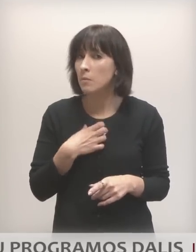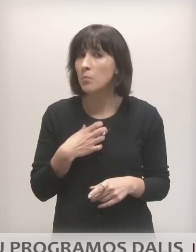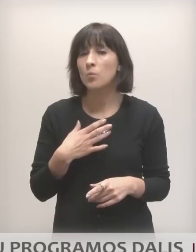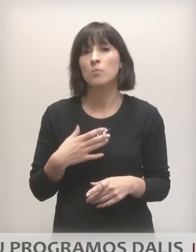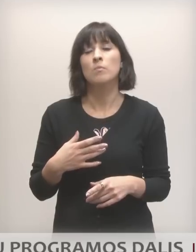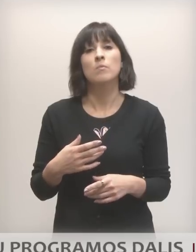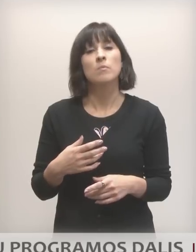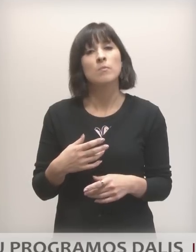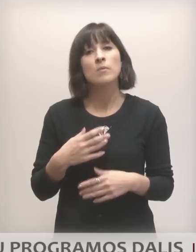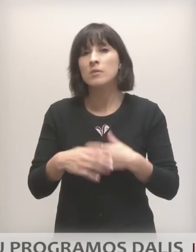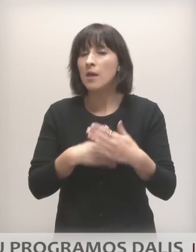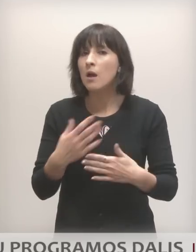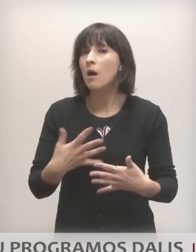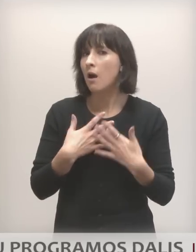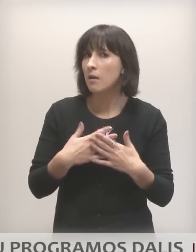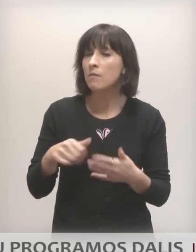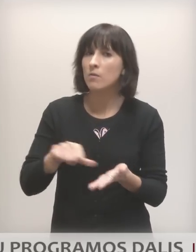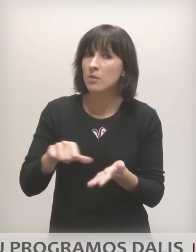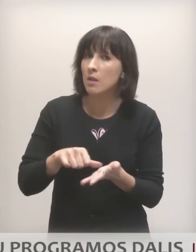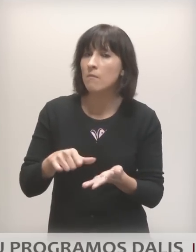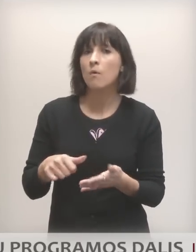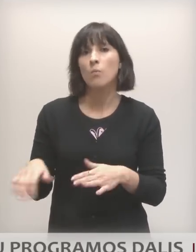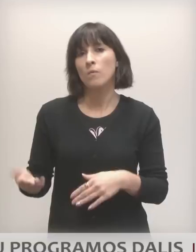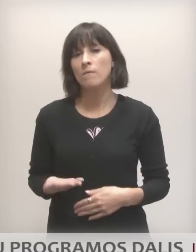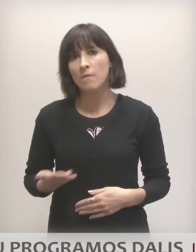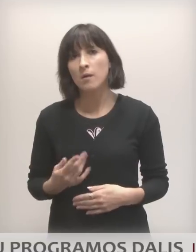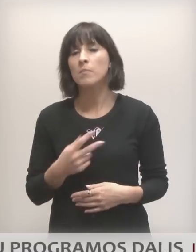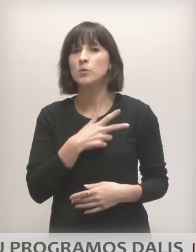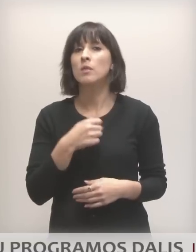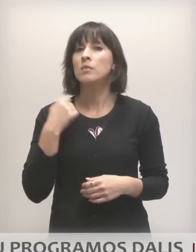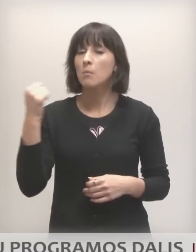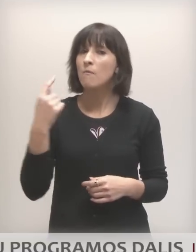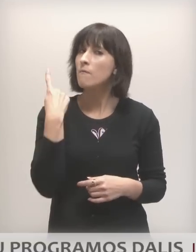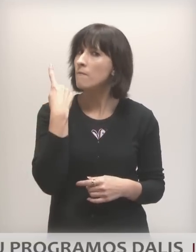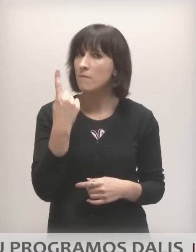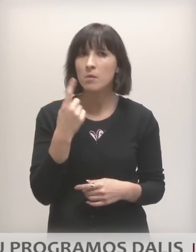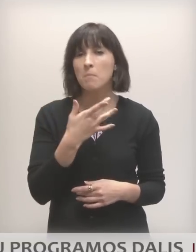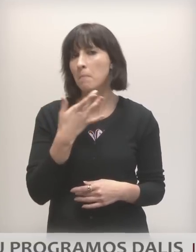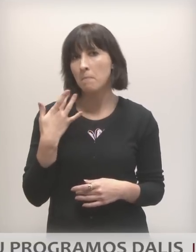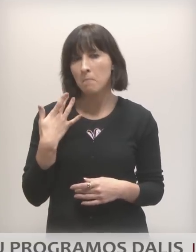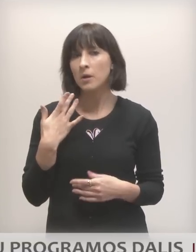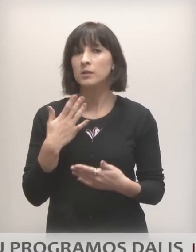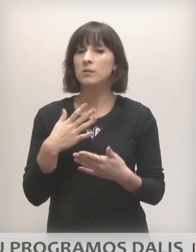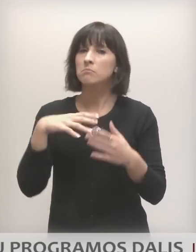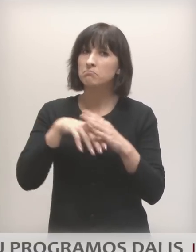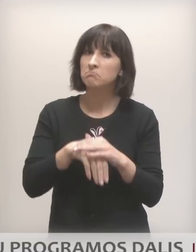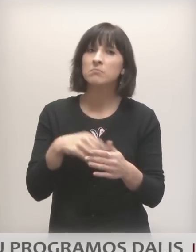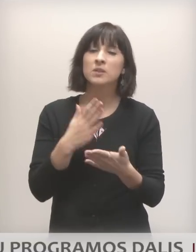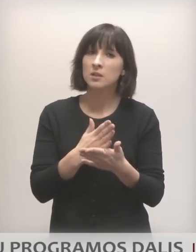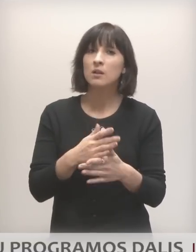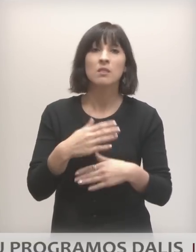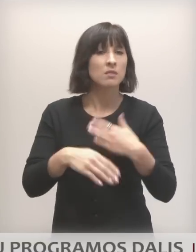mūsų neįgalėjai būtų aktyvus visomenėm gyvenime. Socialdemokratai yra vienintelė partija, kurios grėtose yra ir